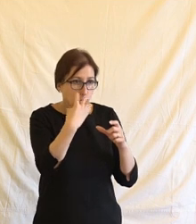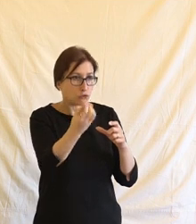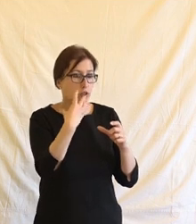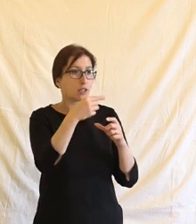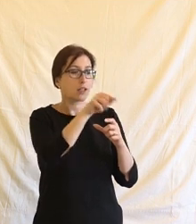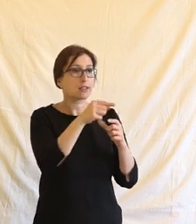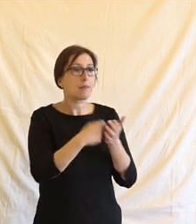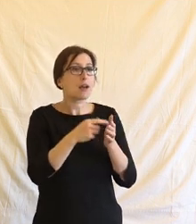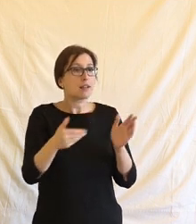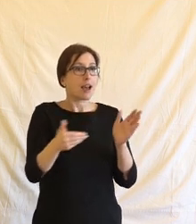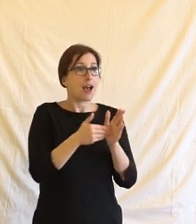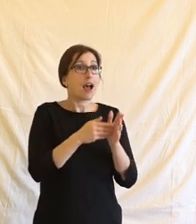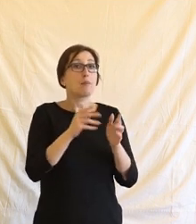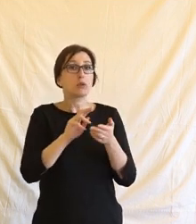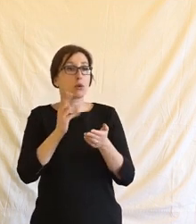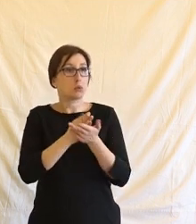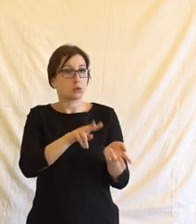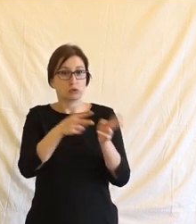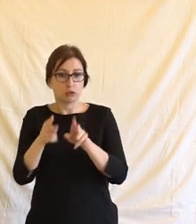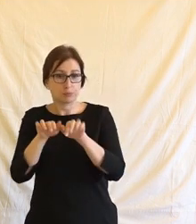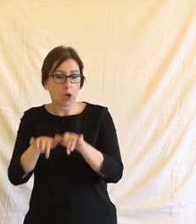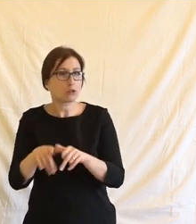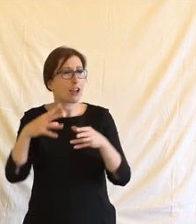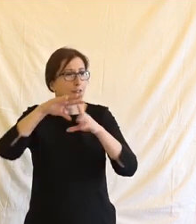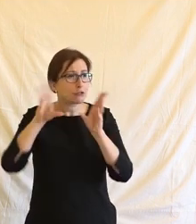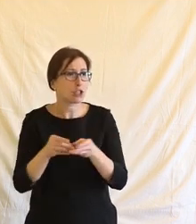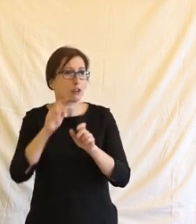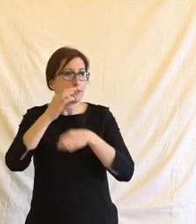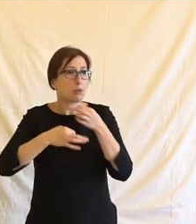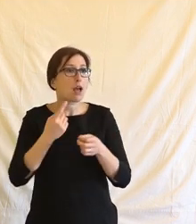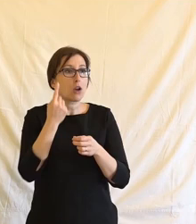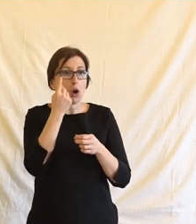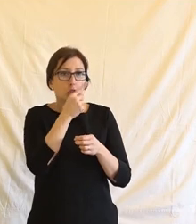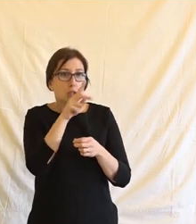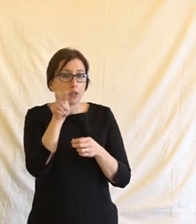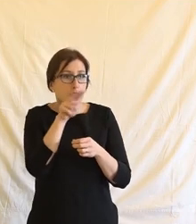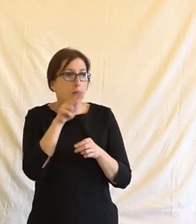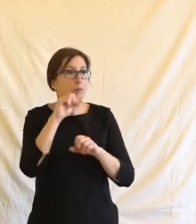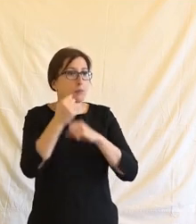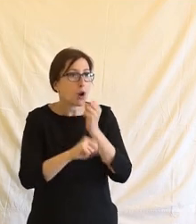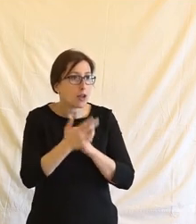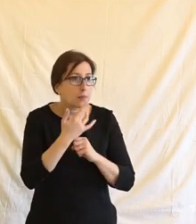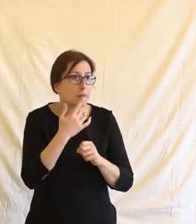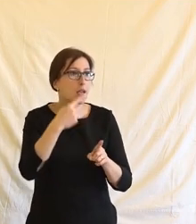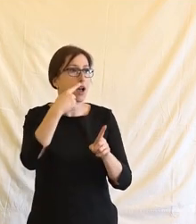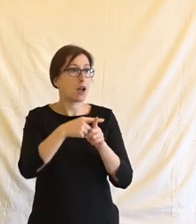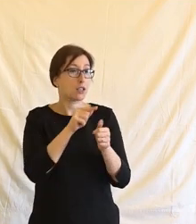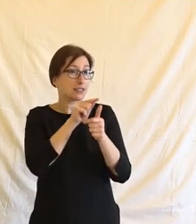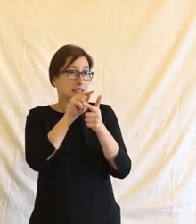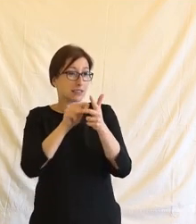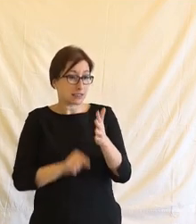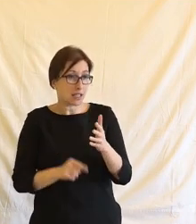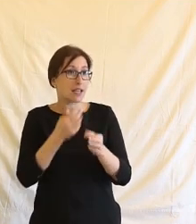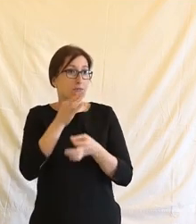masivně biometrické údaje, biometrickou šablonu vlastně celého těla, pohyby očí, celá další kvanta biometrických